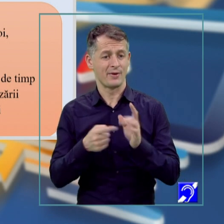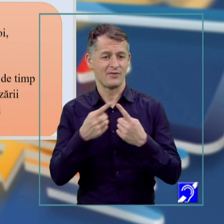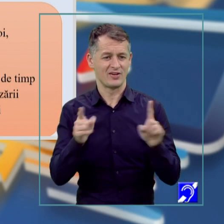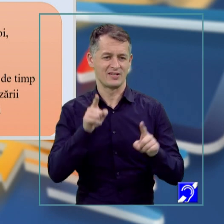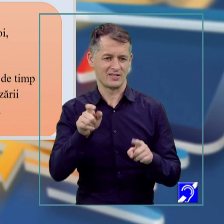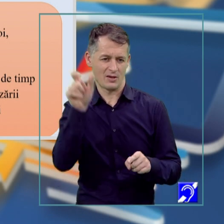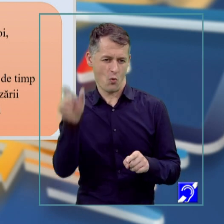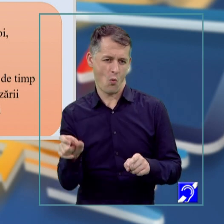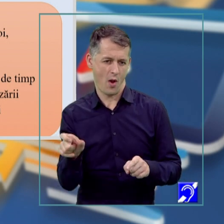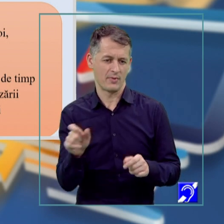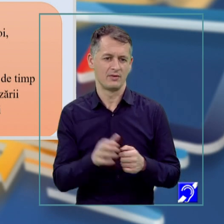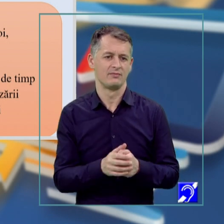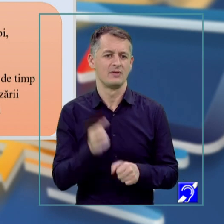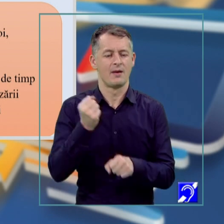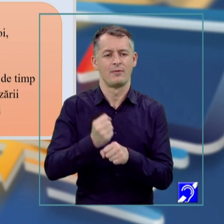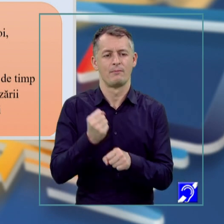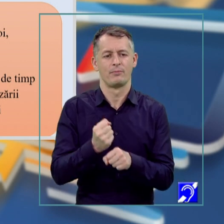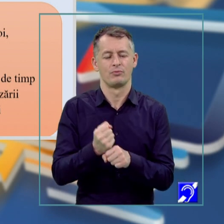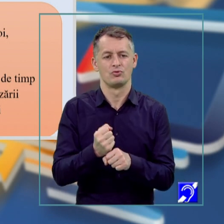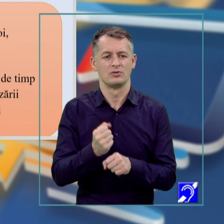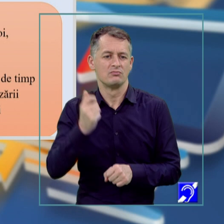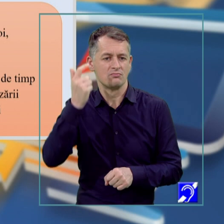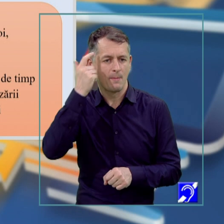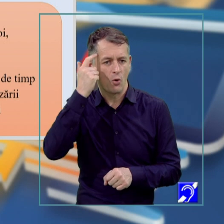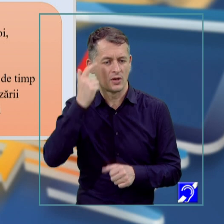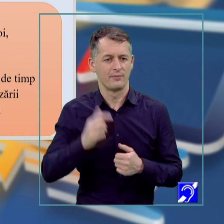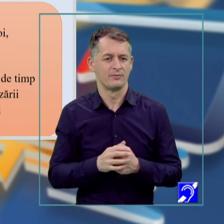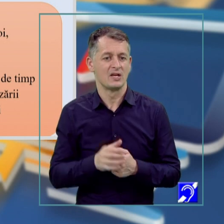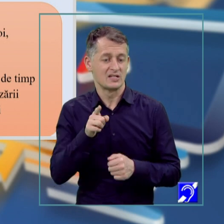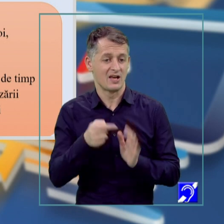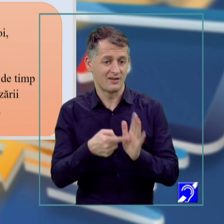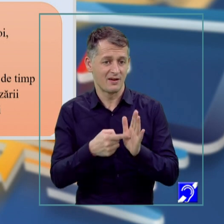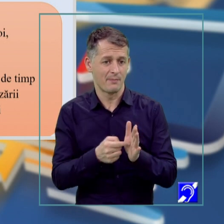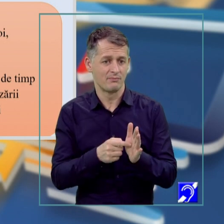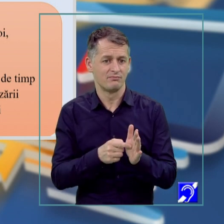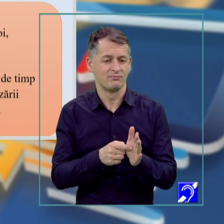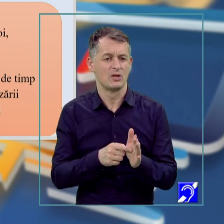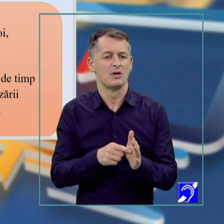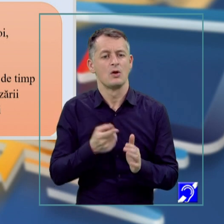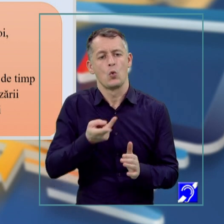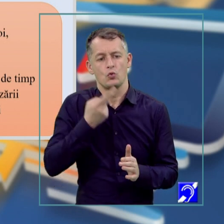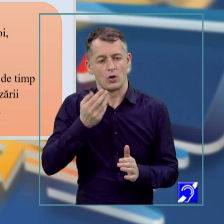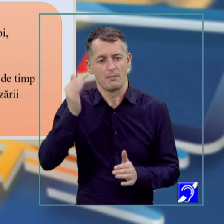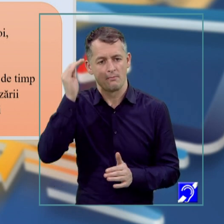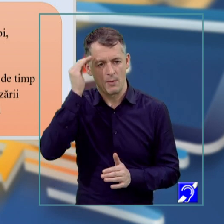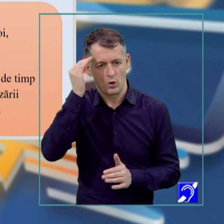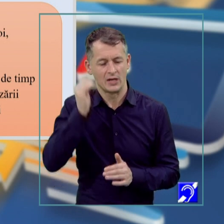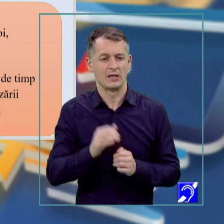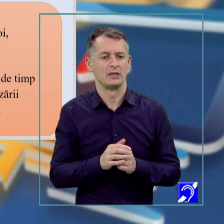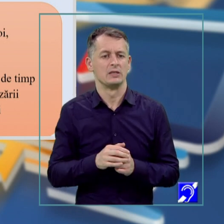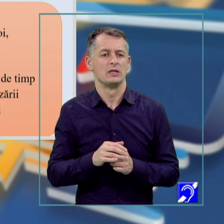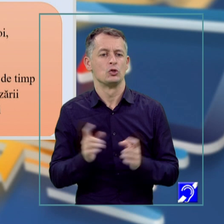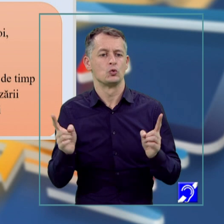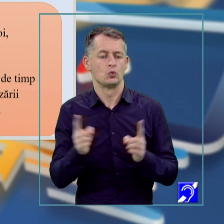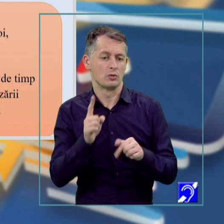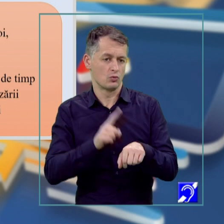oameni. La nivelul proceselor memoriei, aceste diferențe se remarcă prin memorare grea sau ușoară, păstrare de scurtă durată sau de